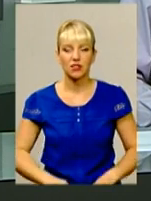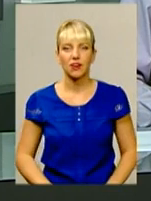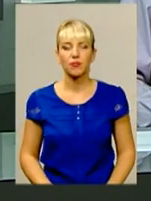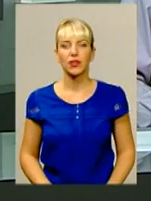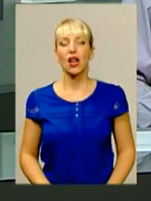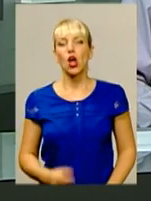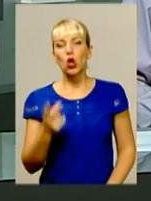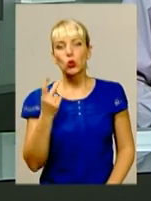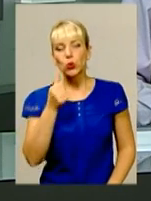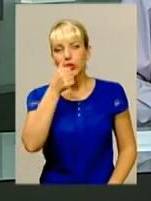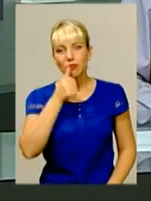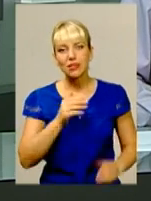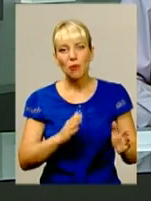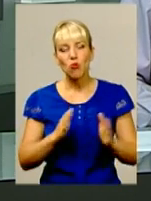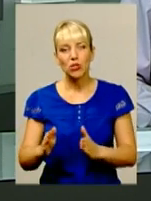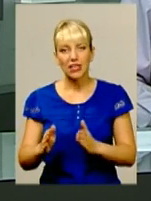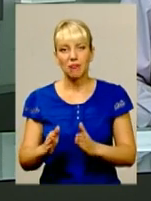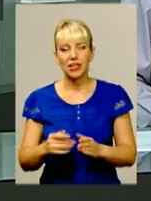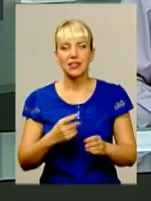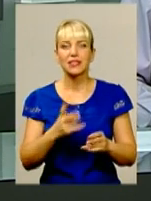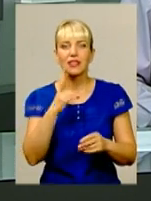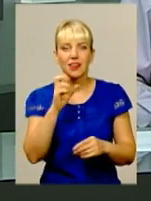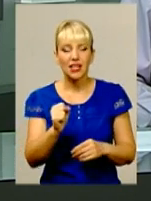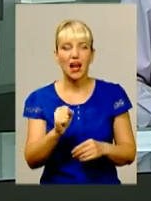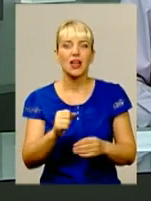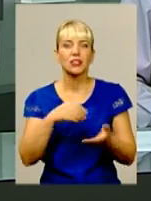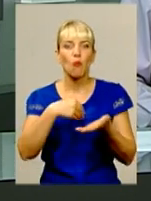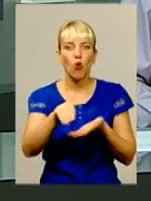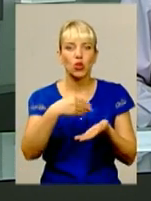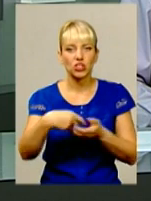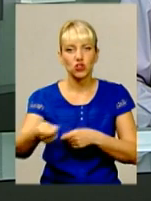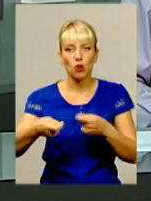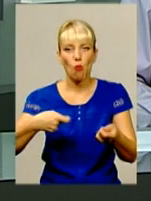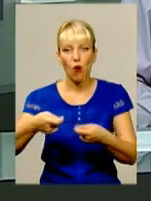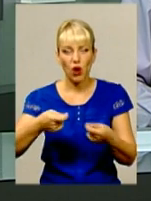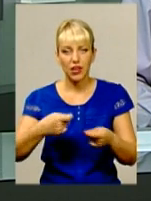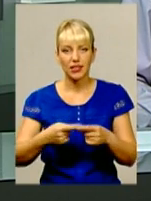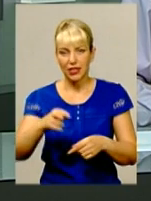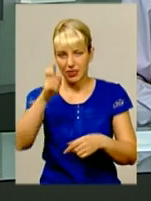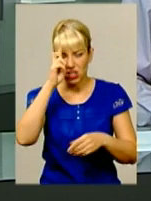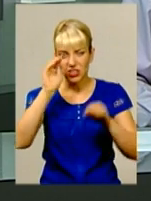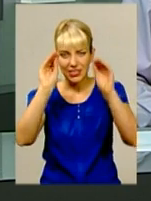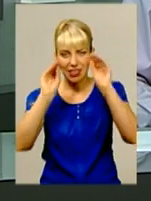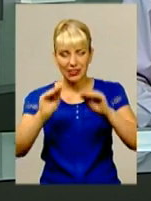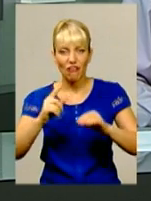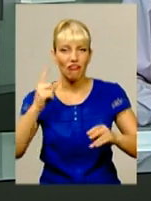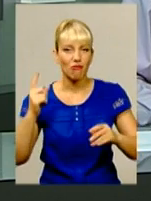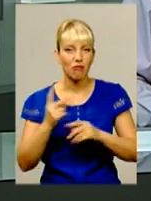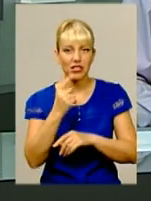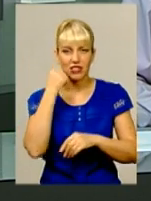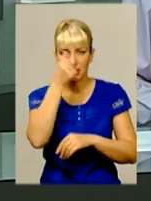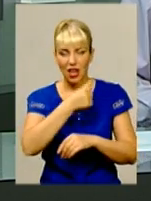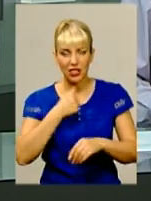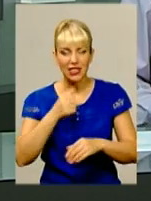Другий місяць поспіль. Стабільність на споживчому ринку. Державна служба статистики вперше за рік зафіксувала в Україні